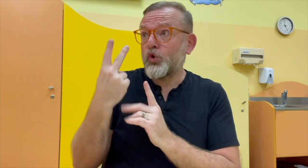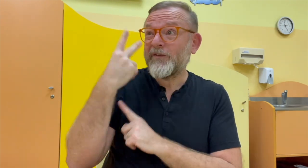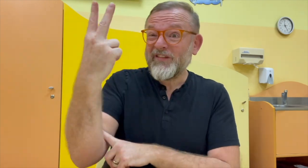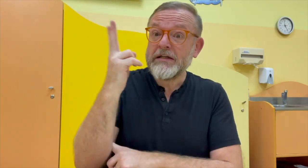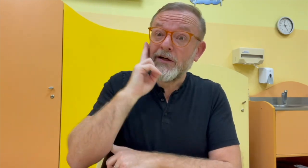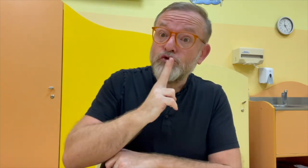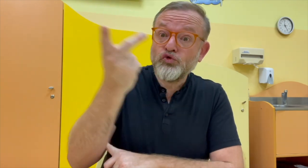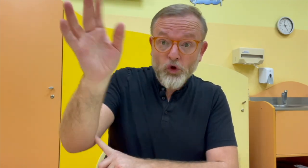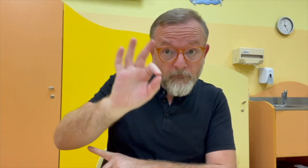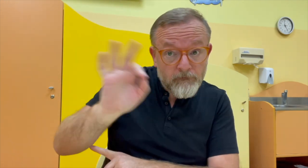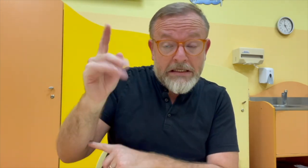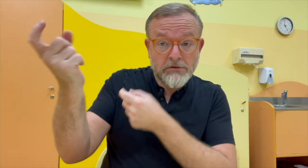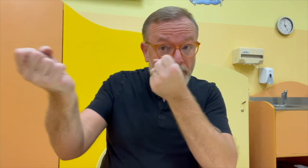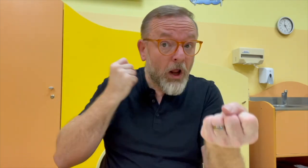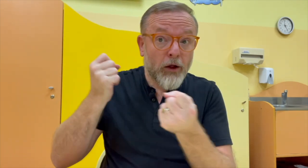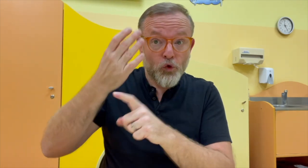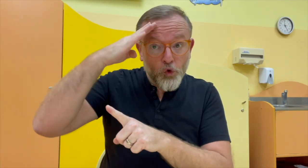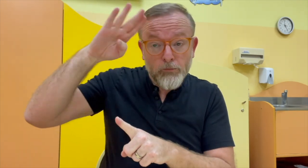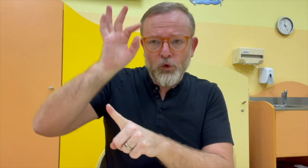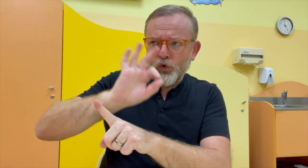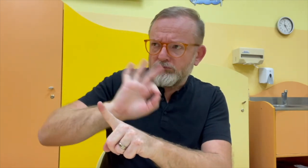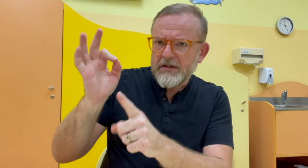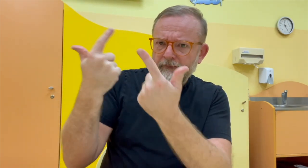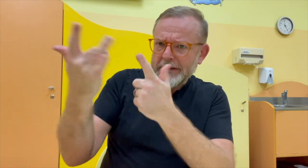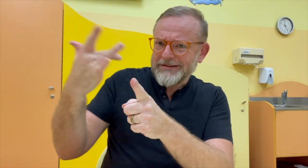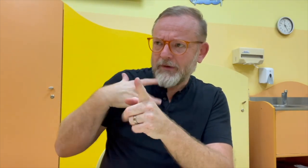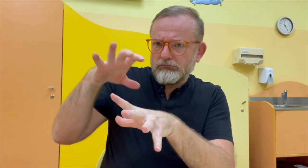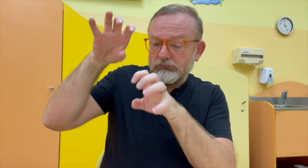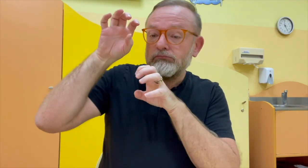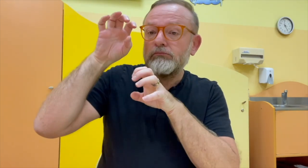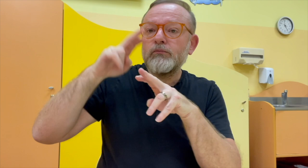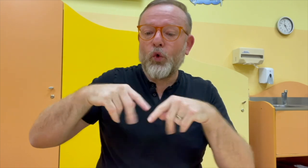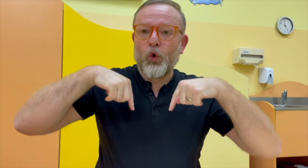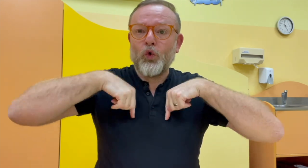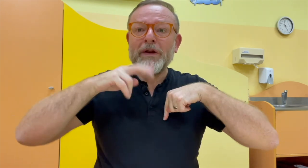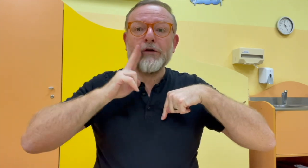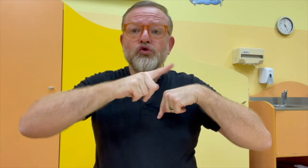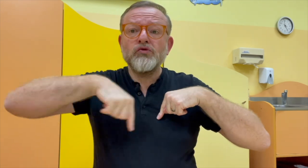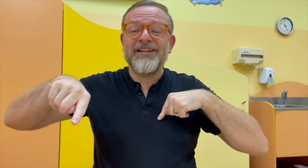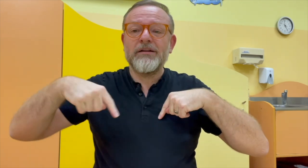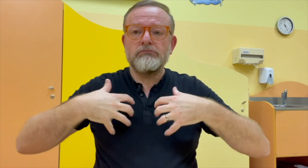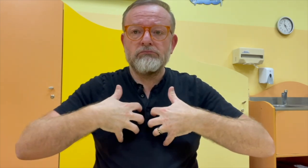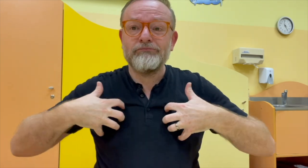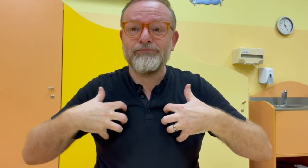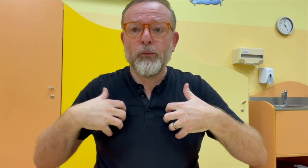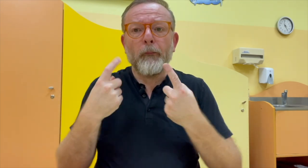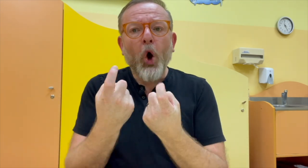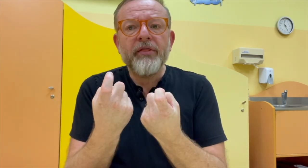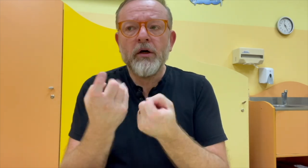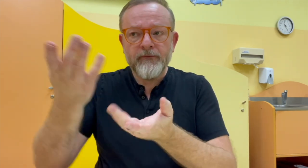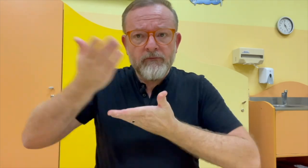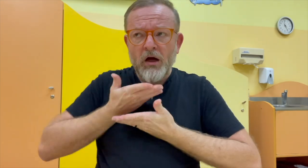učit se cizímu jazyku. Když vidí neslyšícího pedagoga, který zvládá český jazyk, který to umí vysvětlit, tak i samotné